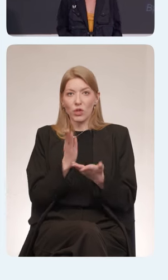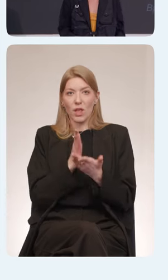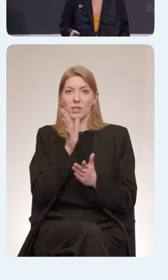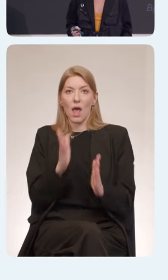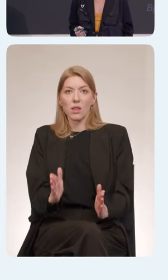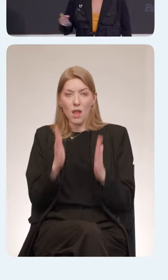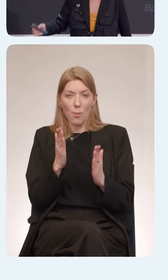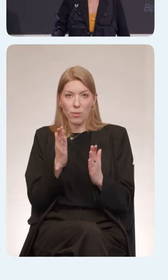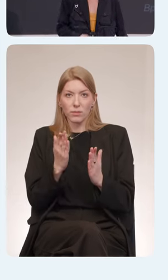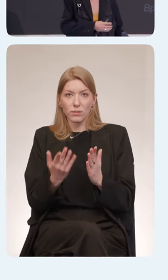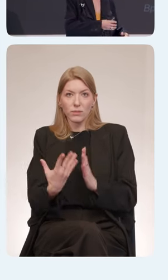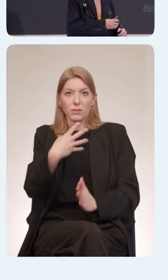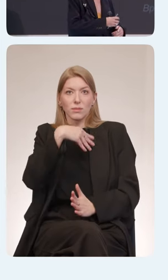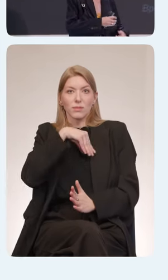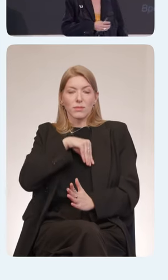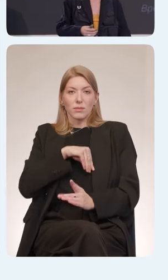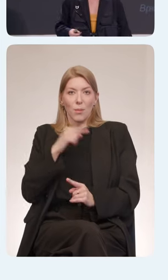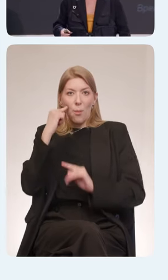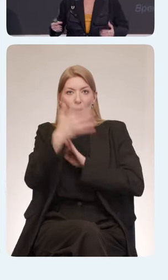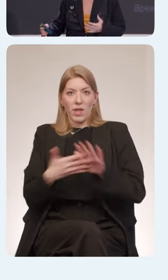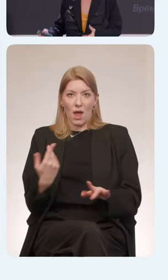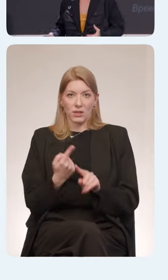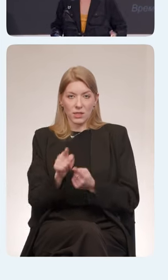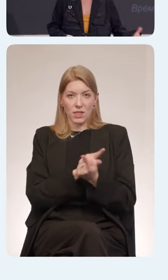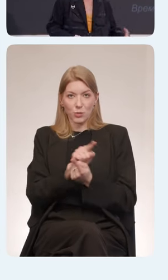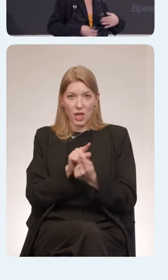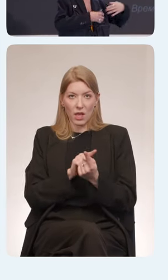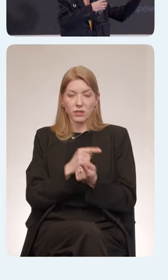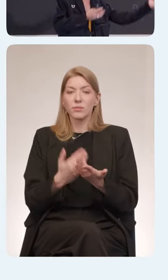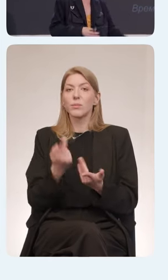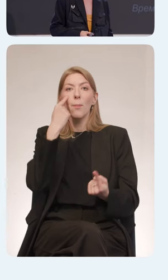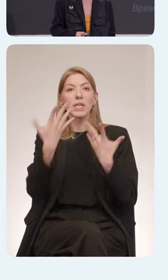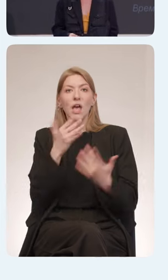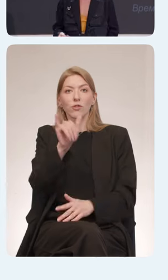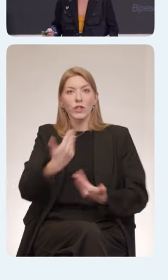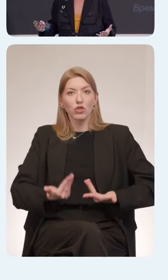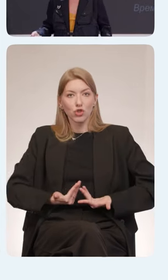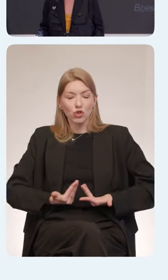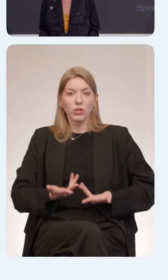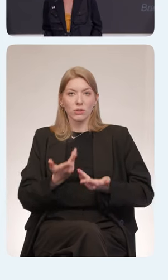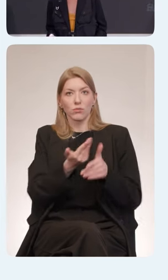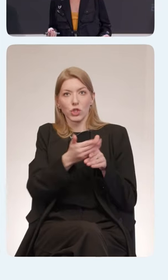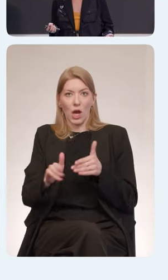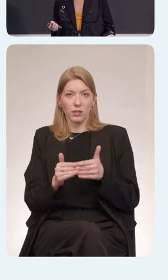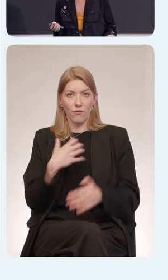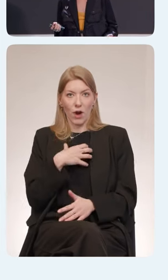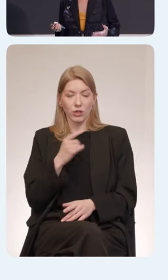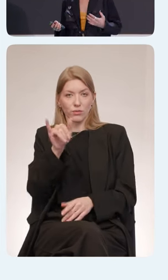изменений. Представьте, что у вас поменялась существенная часть жизни в вашем продукте, да, и это тоже важно.